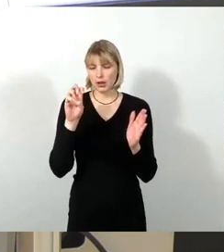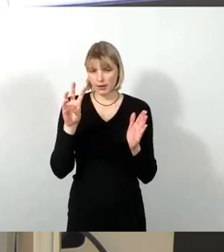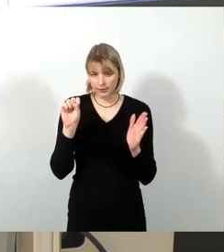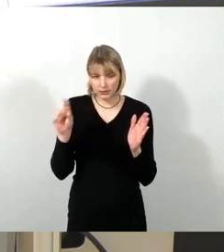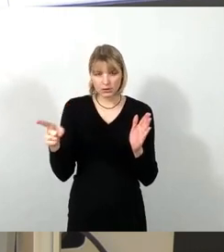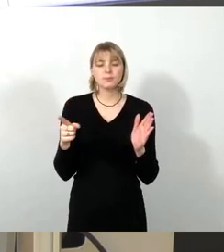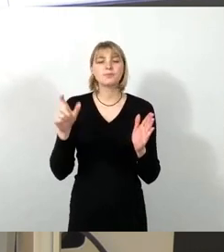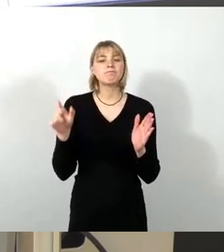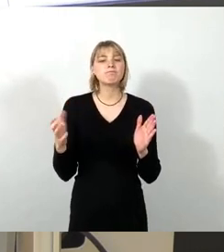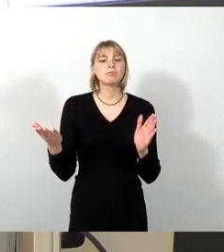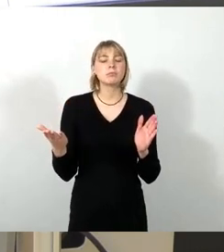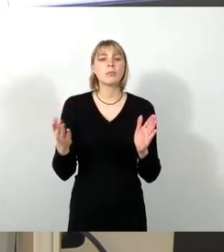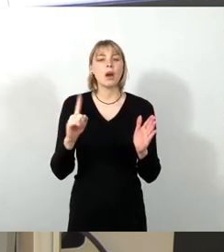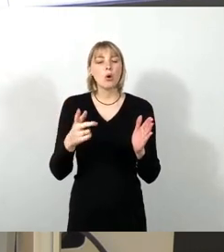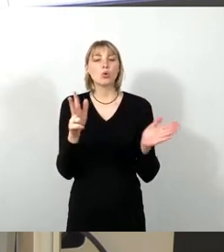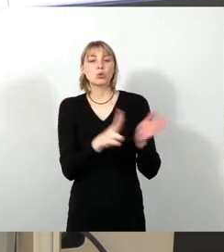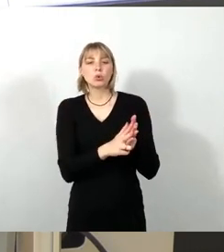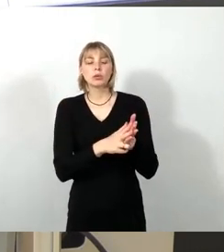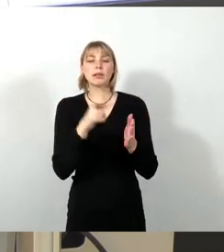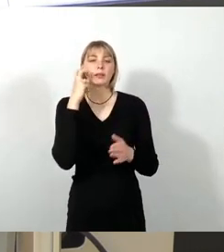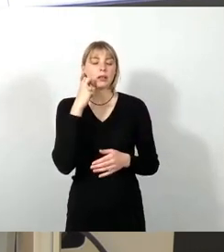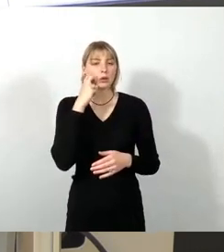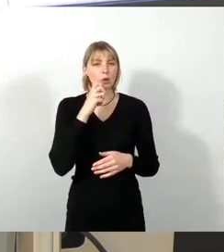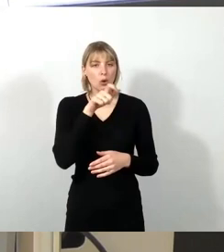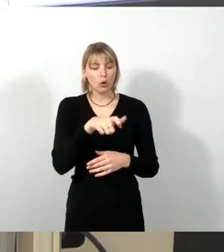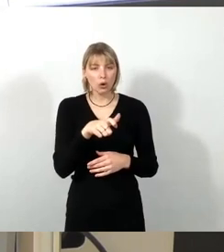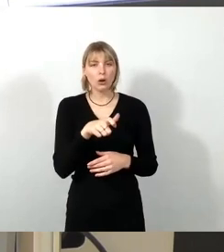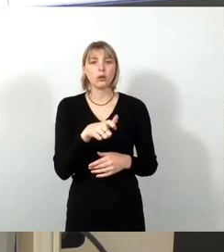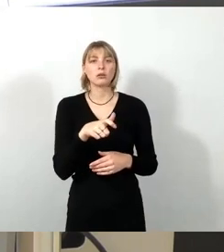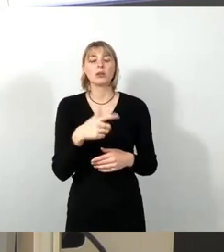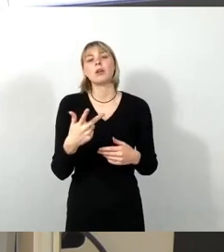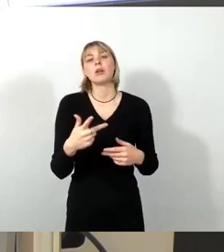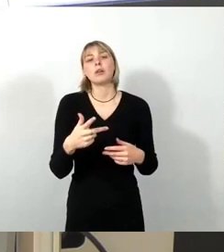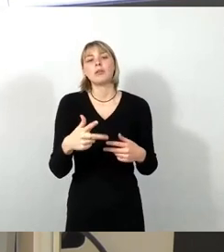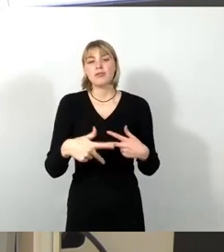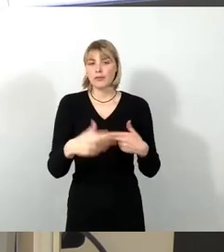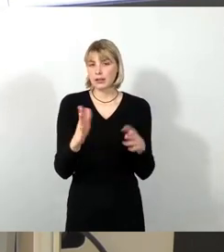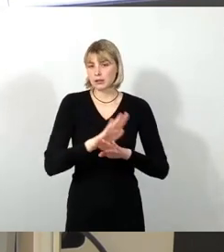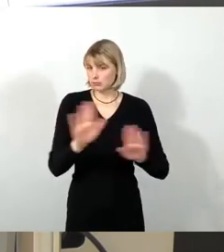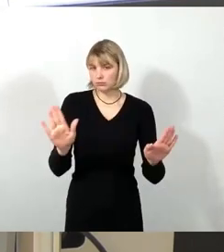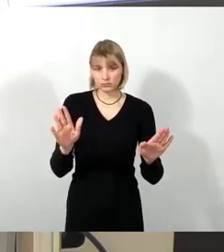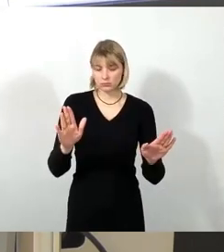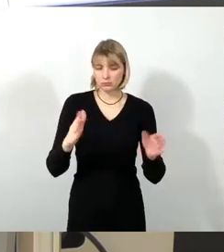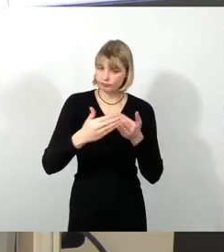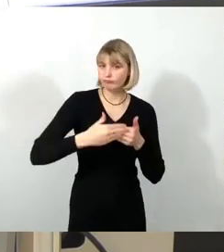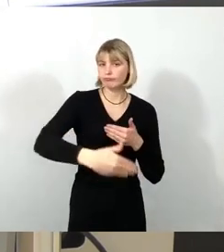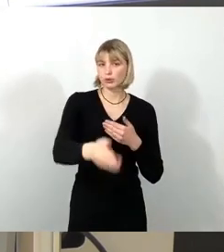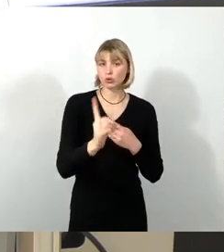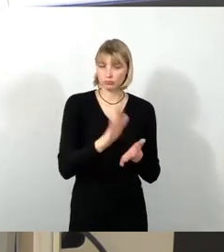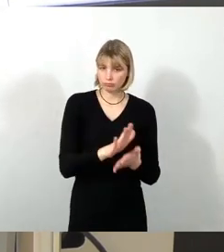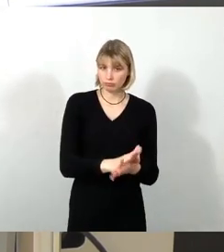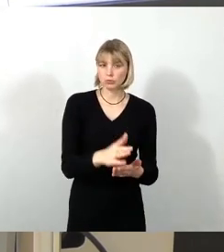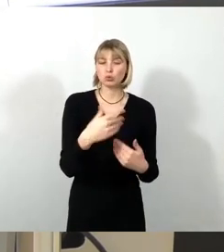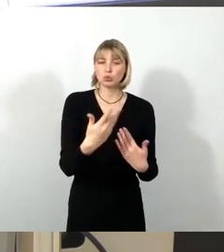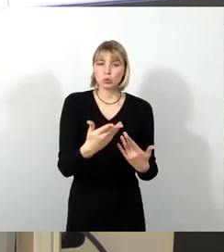Seniorinnen, dass die entfristet werden soll. Das begrüßen wir sehr. Ich denke, das würde vielleicht auch die Bearbeitung entschlacken.